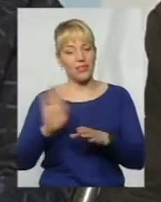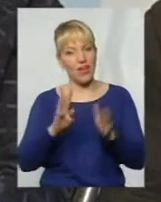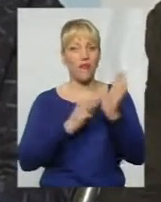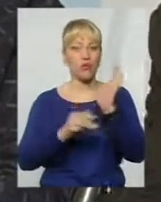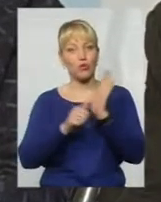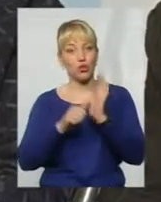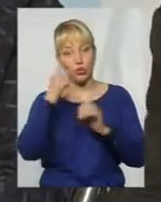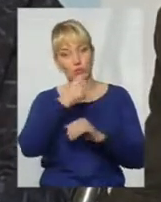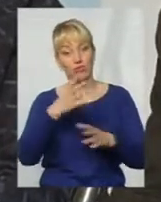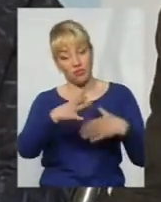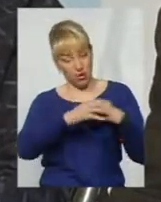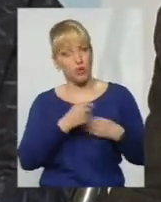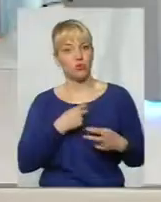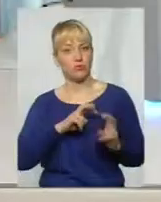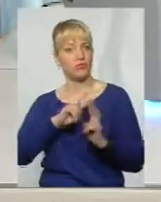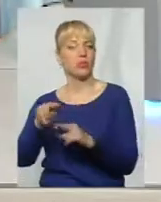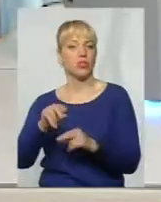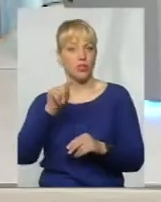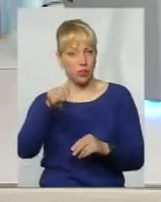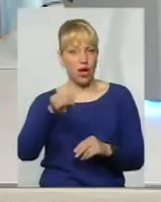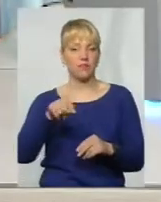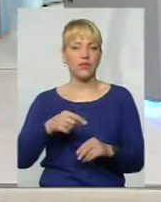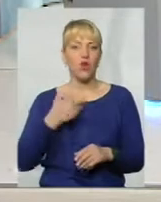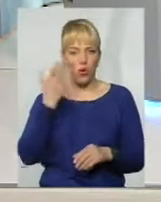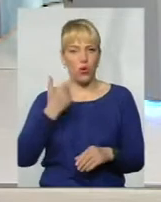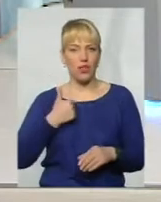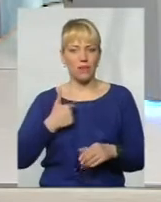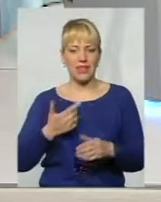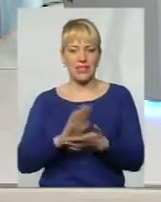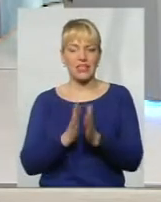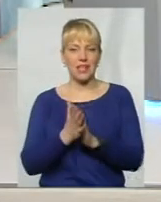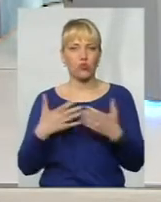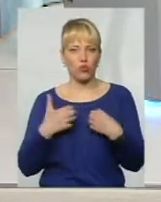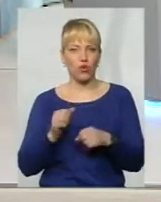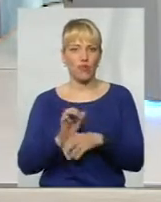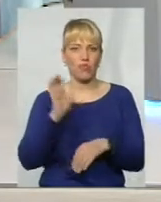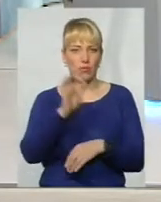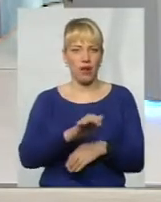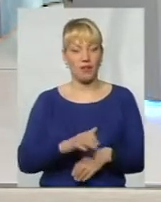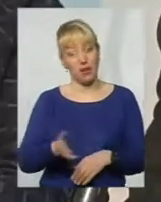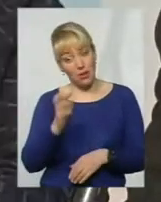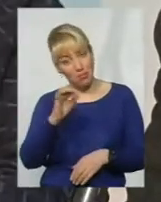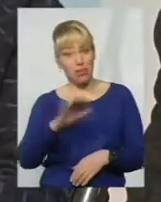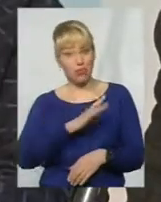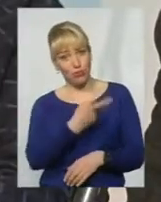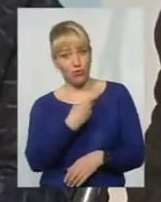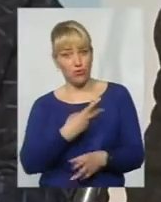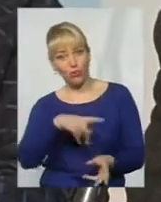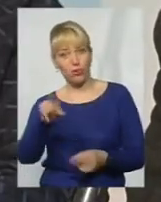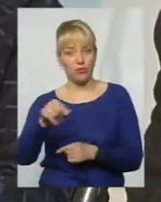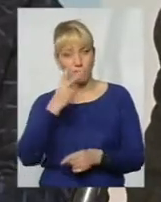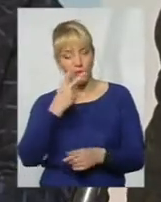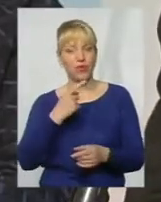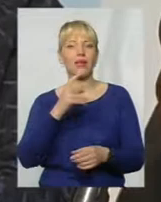де він був. Разом зі мною треба було бути там, коли мене вже за станом здоров'я звідом відправили. І комісували. Хай би був зі мною, подивився,